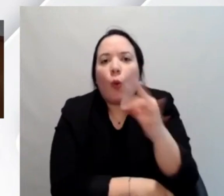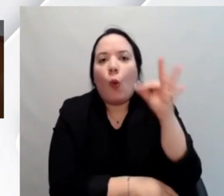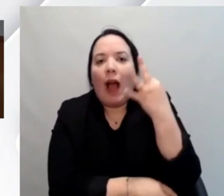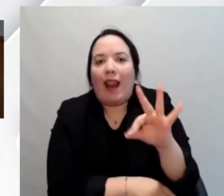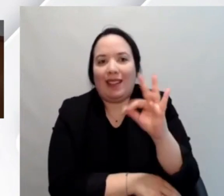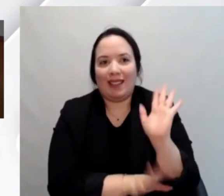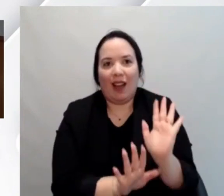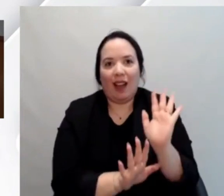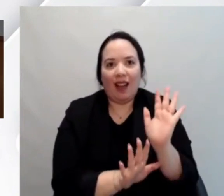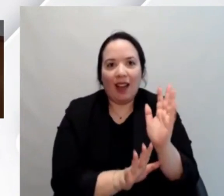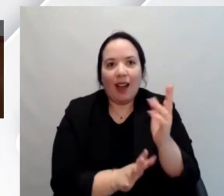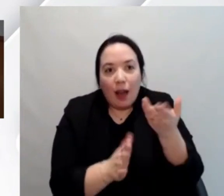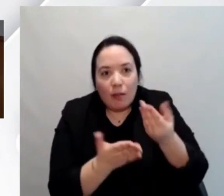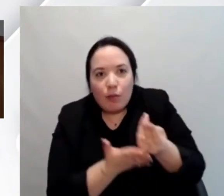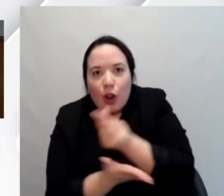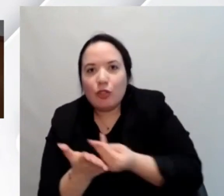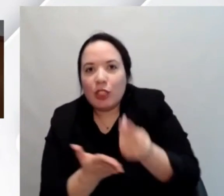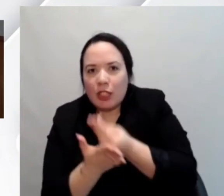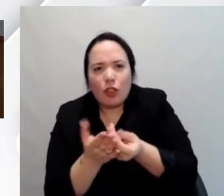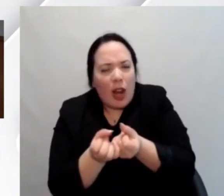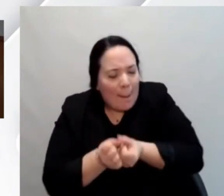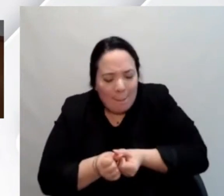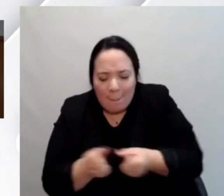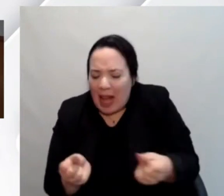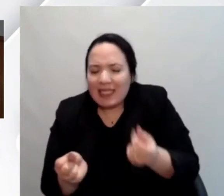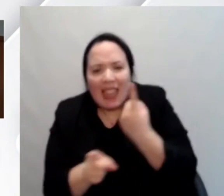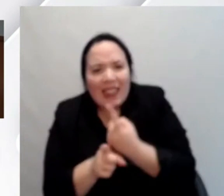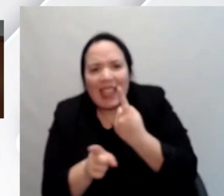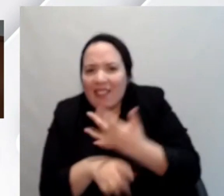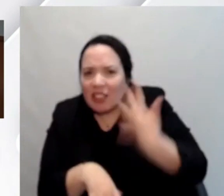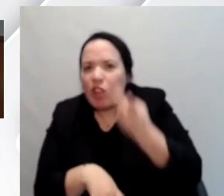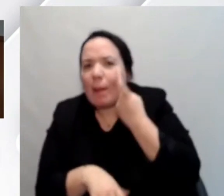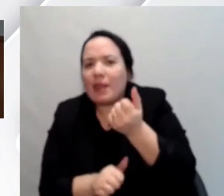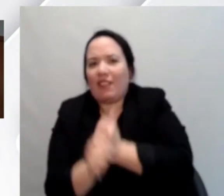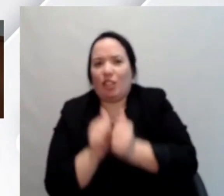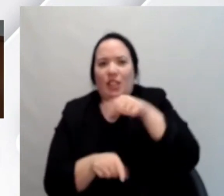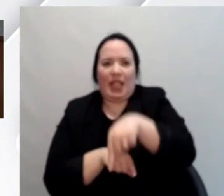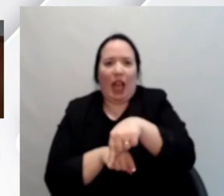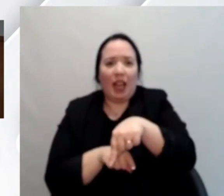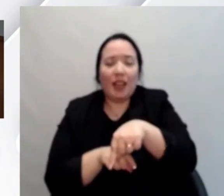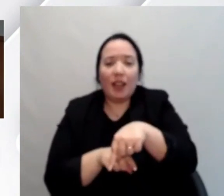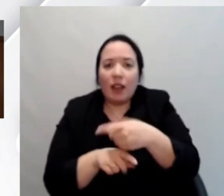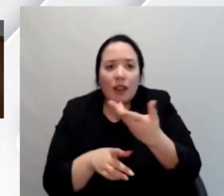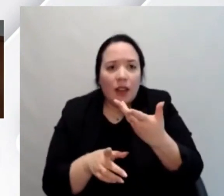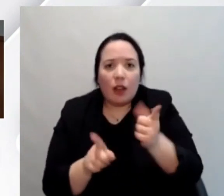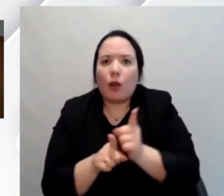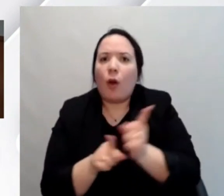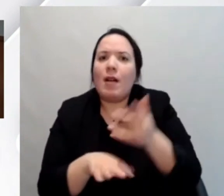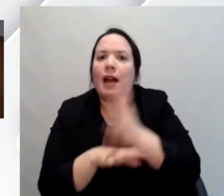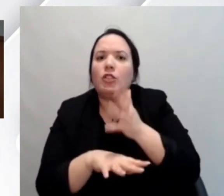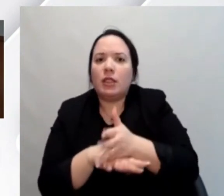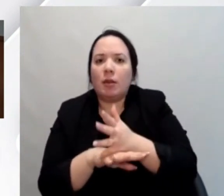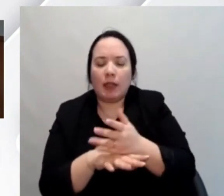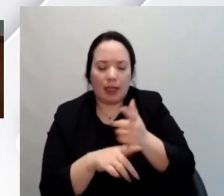deve essere fatta by default deve essere di base in qualsiasi ambito non deve essere relegata al